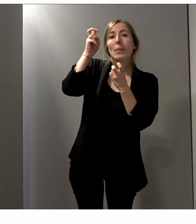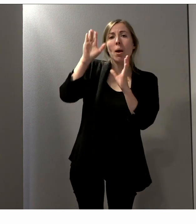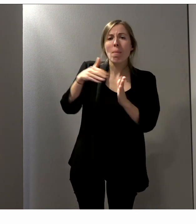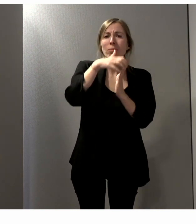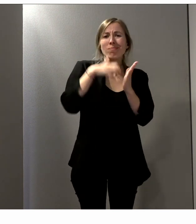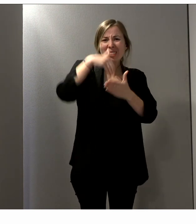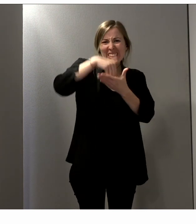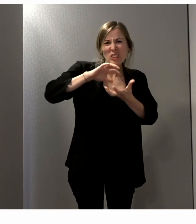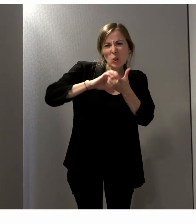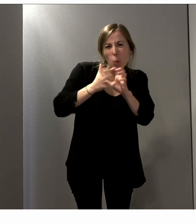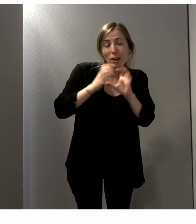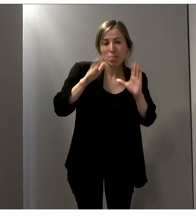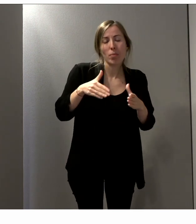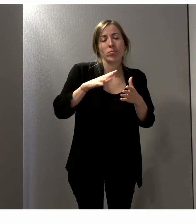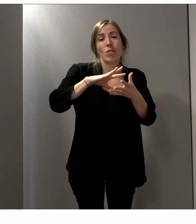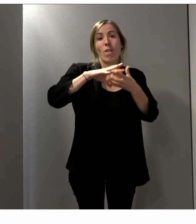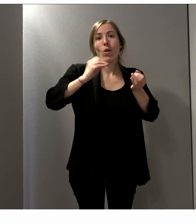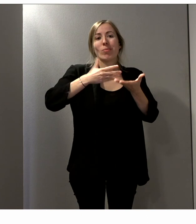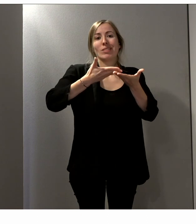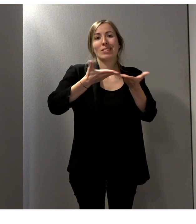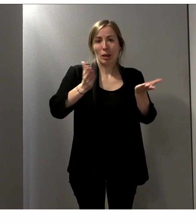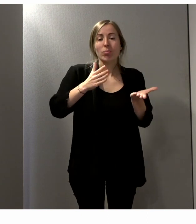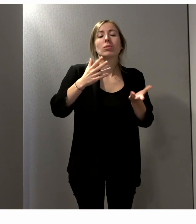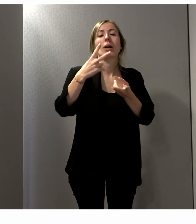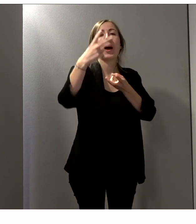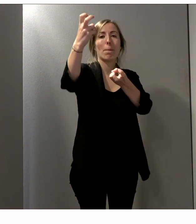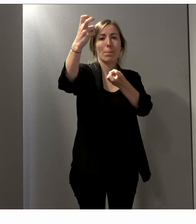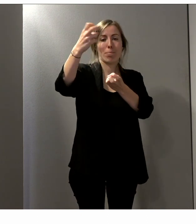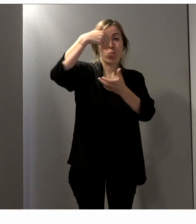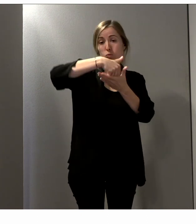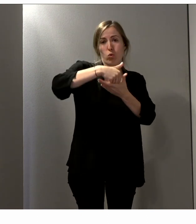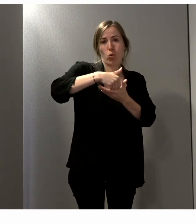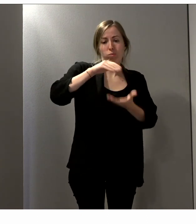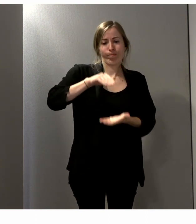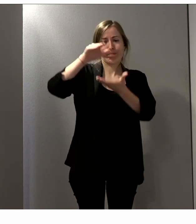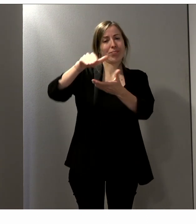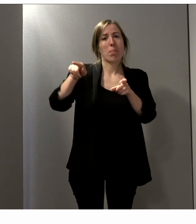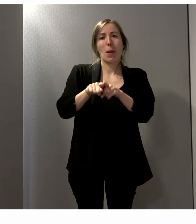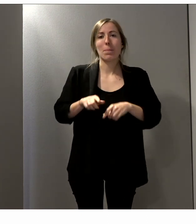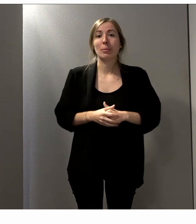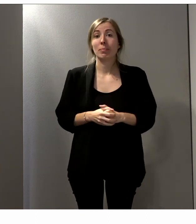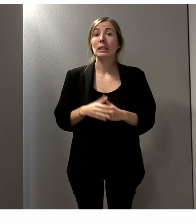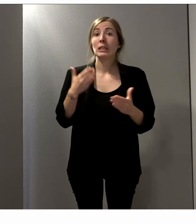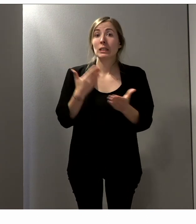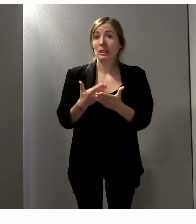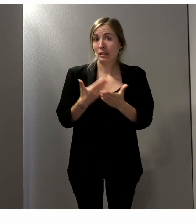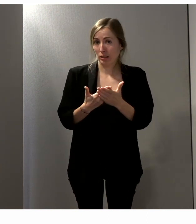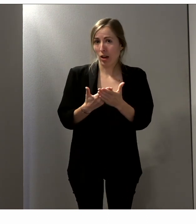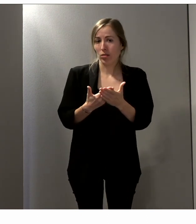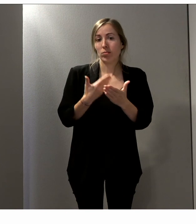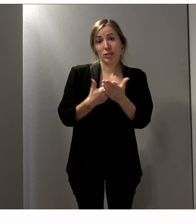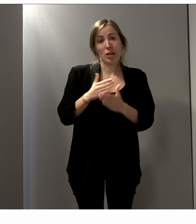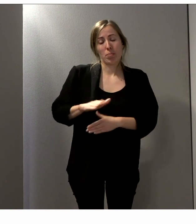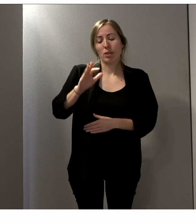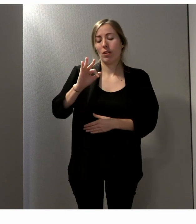'information est complexe, d'avoir accès à toute la teneur de l'information. Donc ça, c'est quelque chose qui est fait avec le